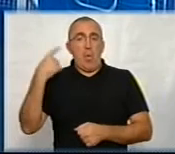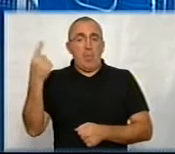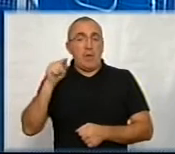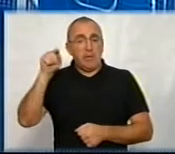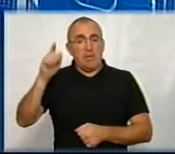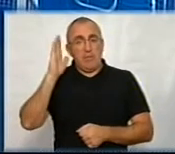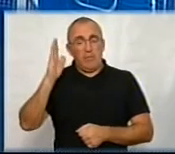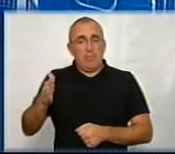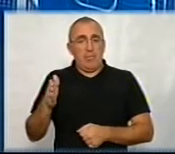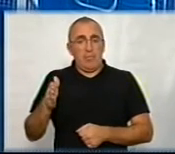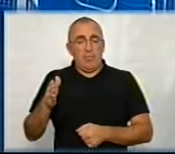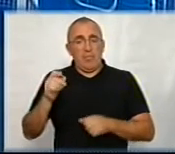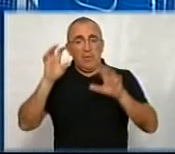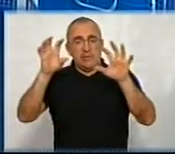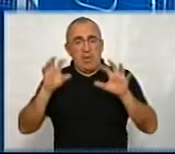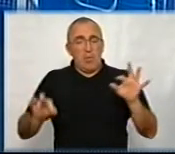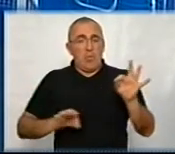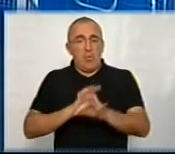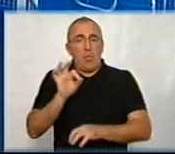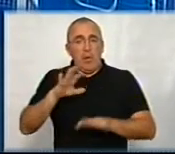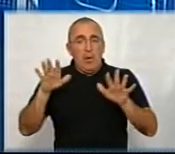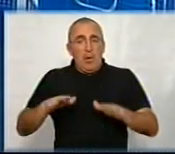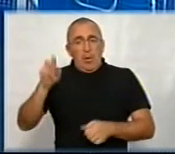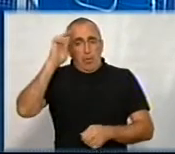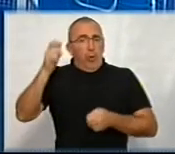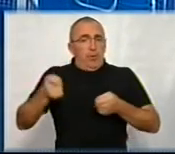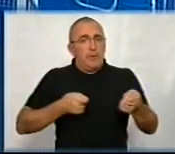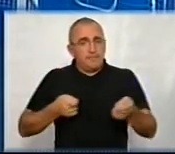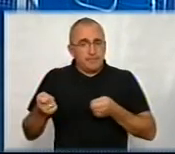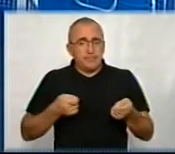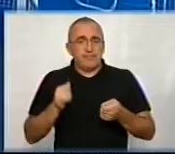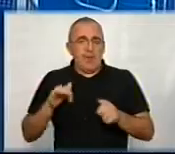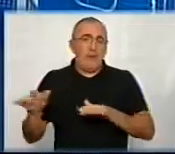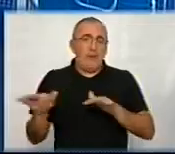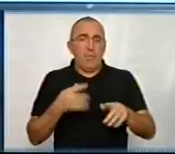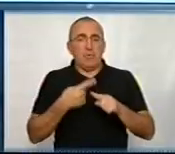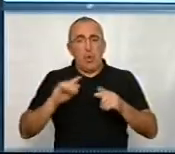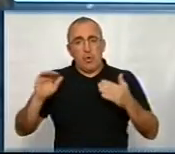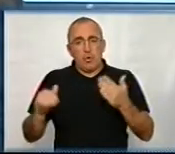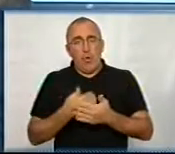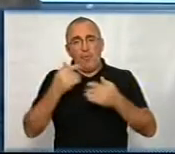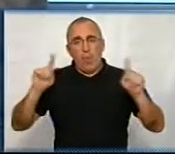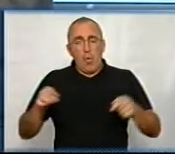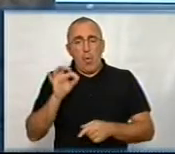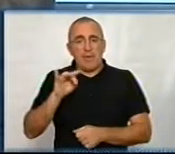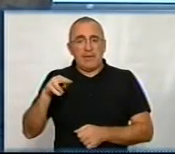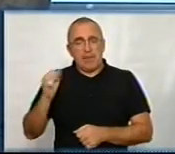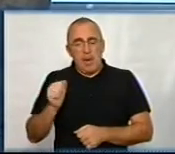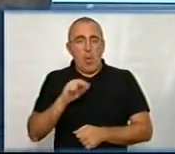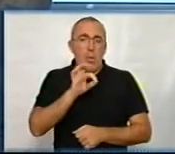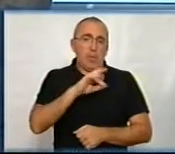буде в новому законопроєкті про місцеві державній адміністрації три функції оцих новостворених РДА і ОДА.